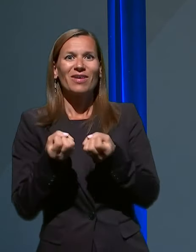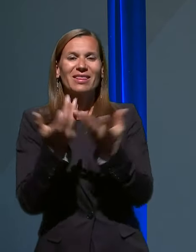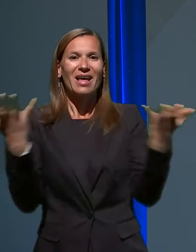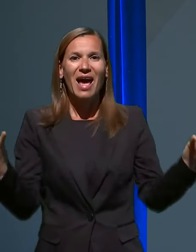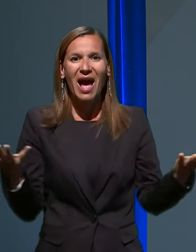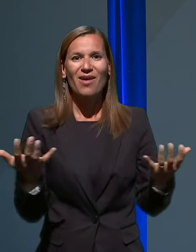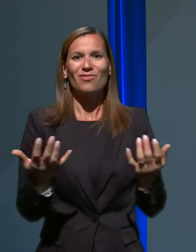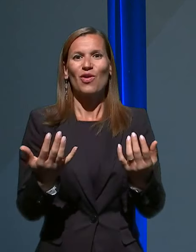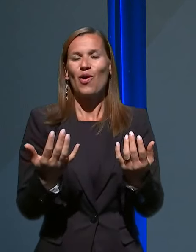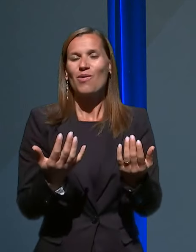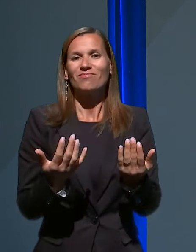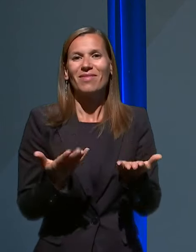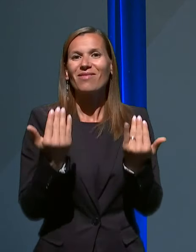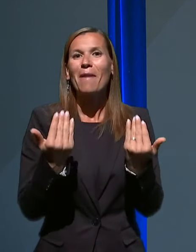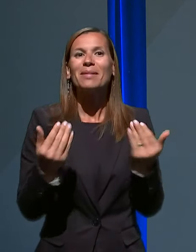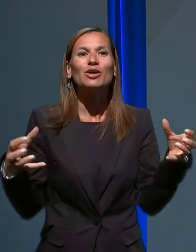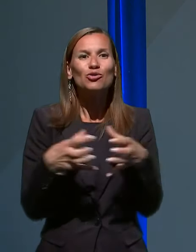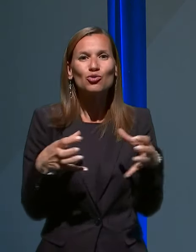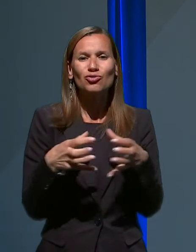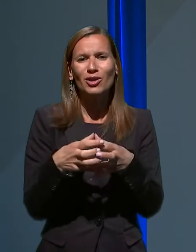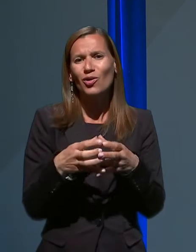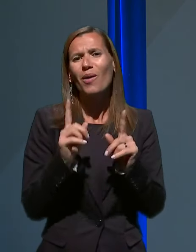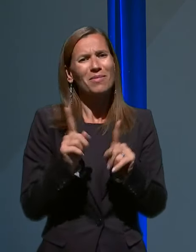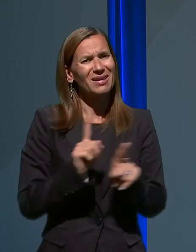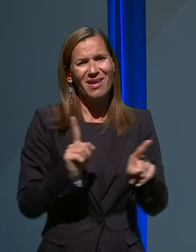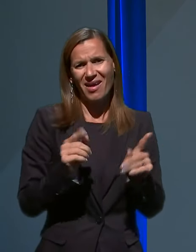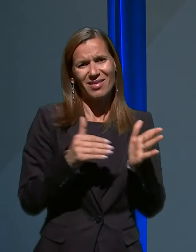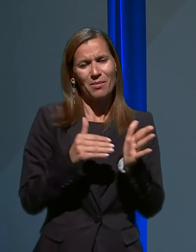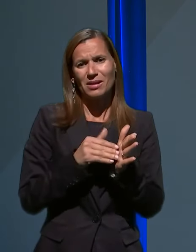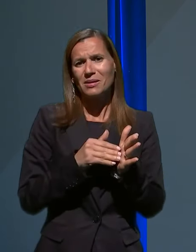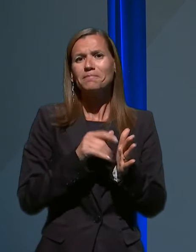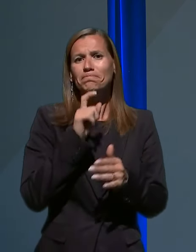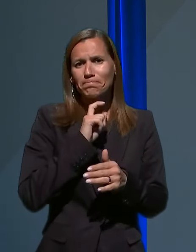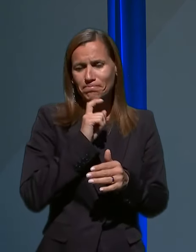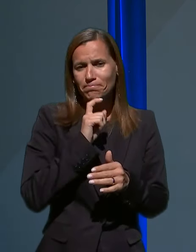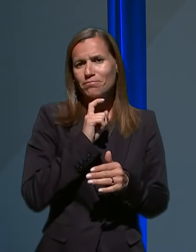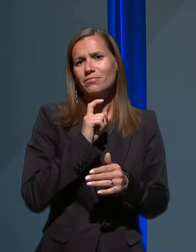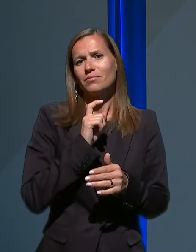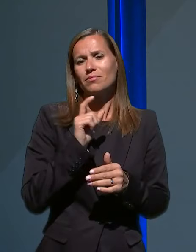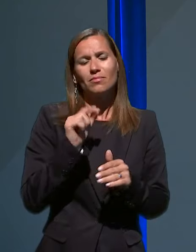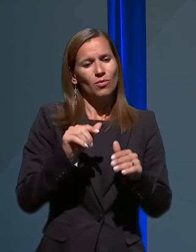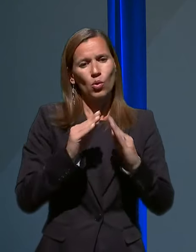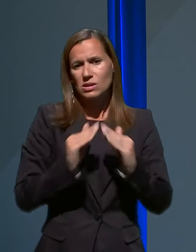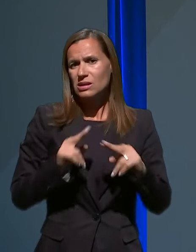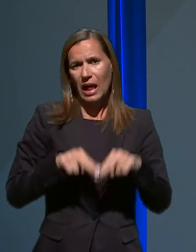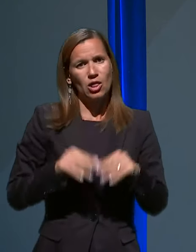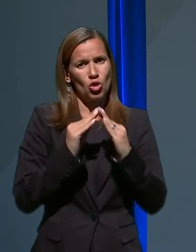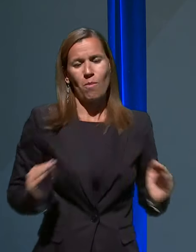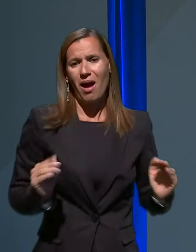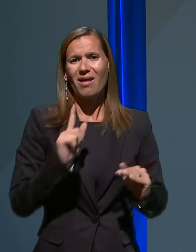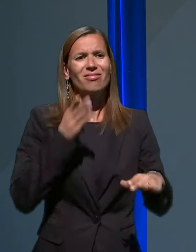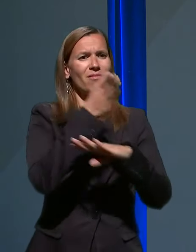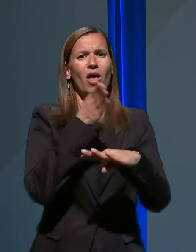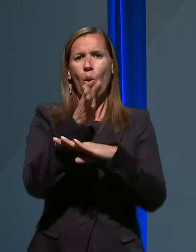druženje, se vse eno zadržimo doma, ne hodimo na obiske,